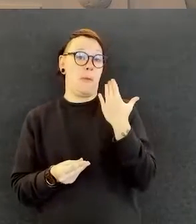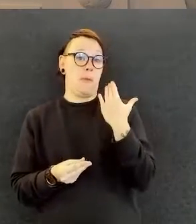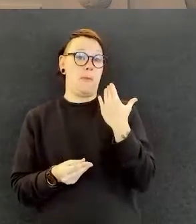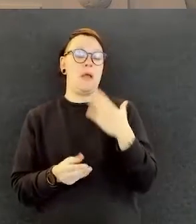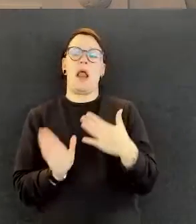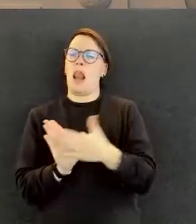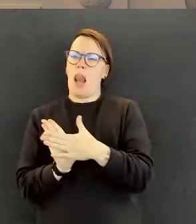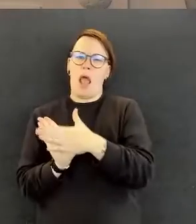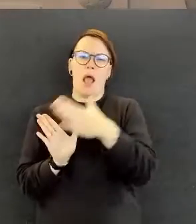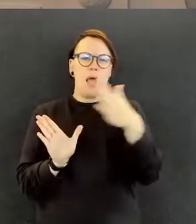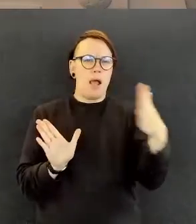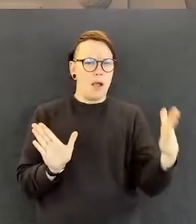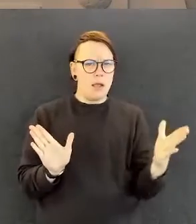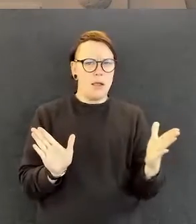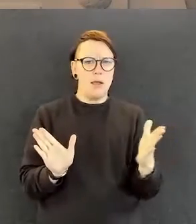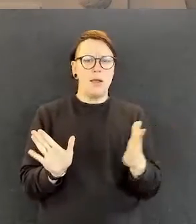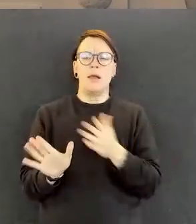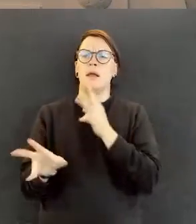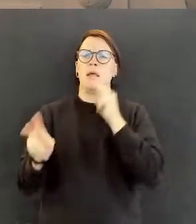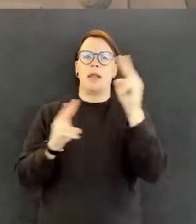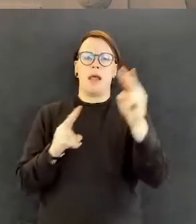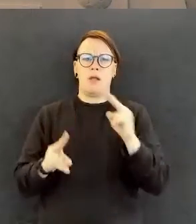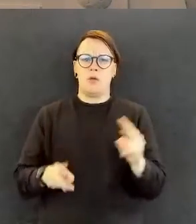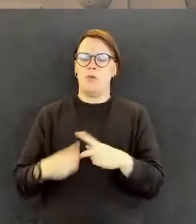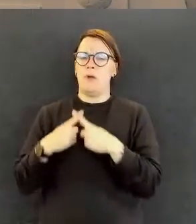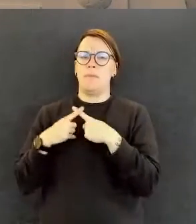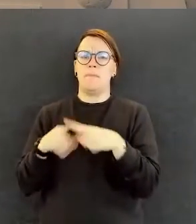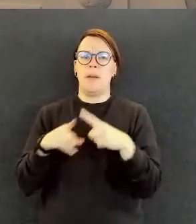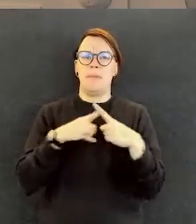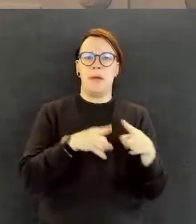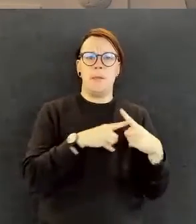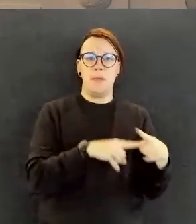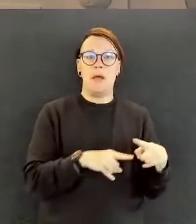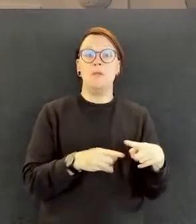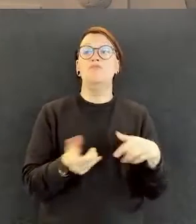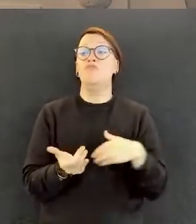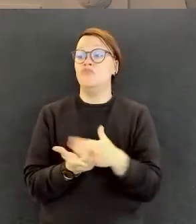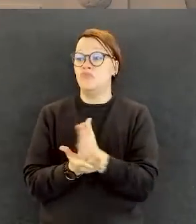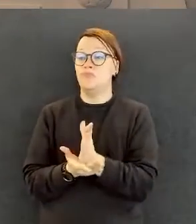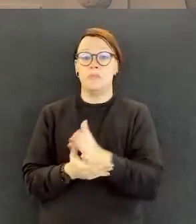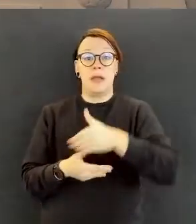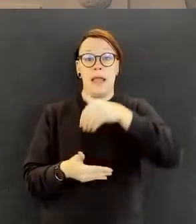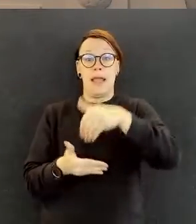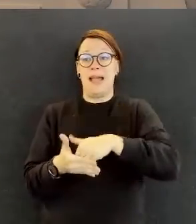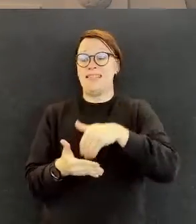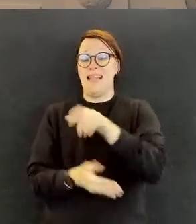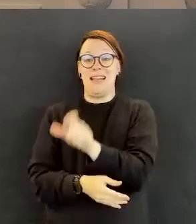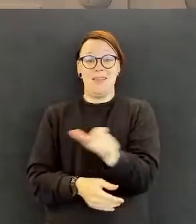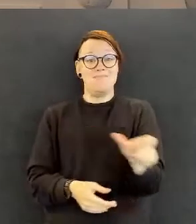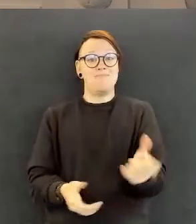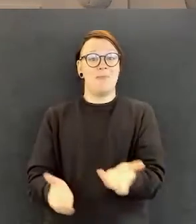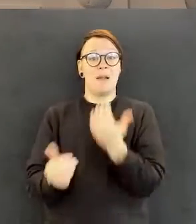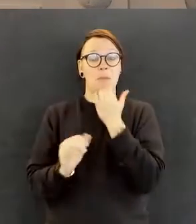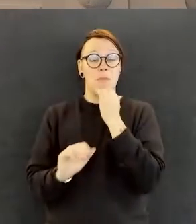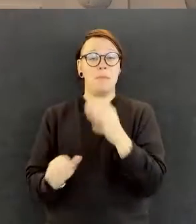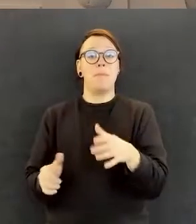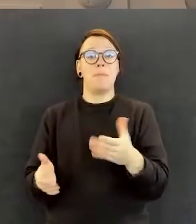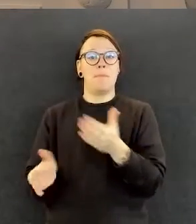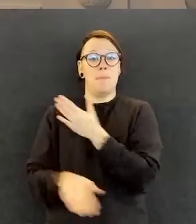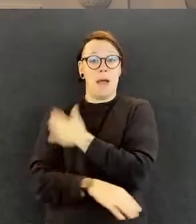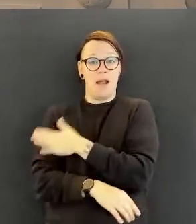osataan tehdä ja miettiä asioita eri perspektiiveistä. Ja sitä kautta palvella sitten meidän jäsenistöä ja ylipäätään koko maailmaa